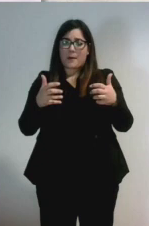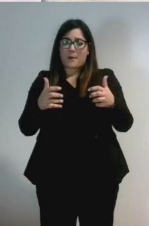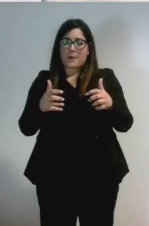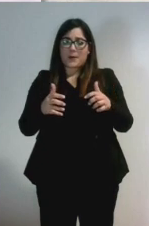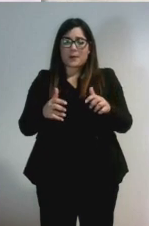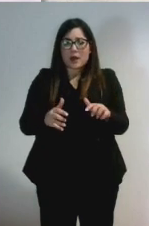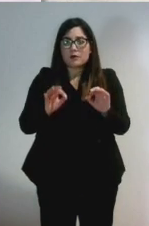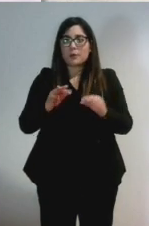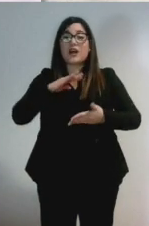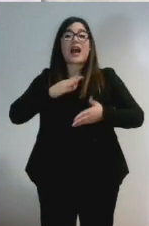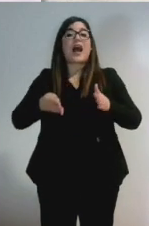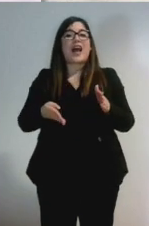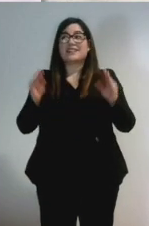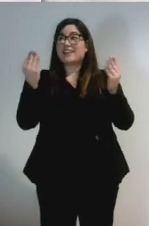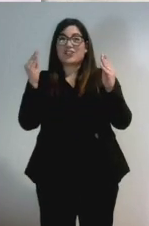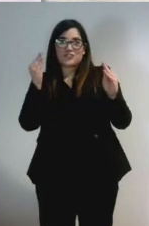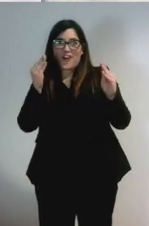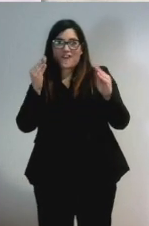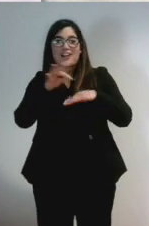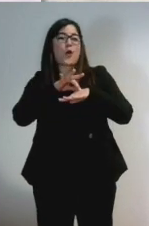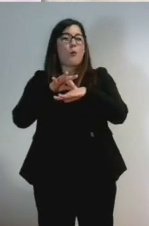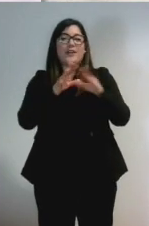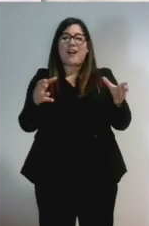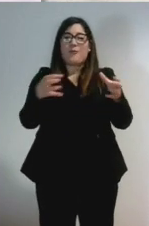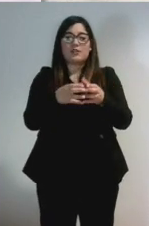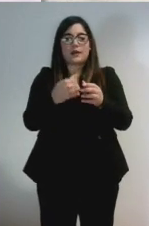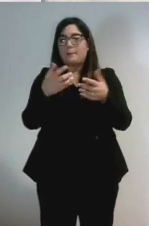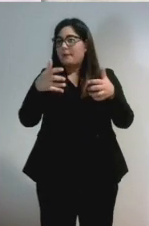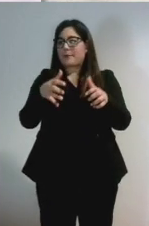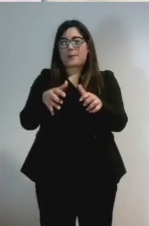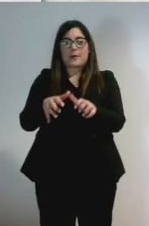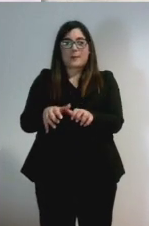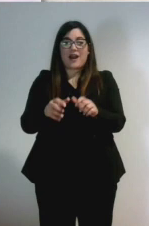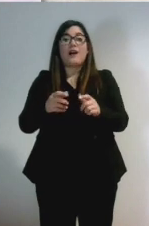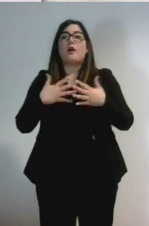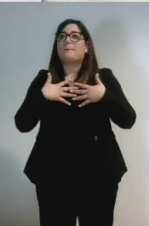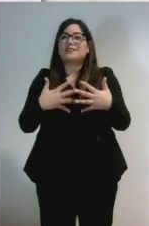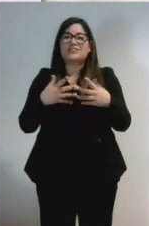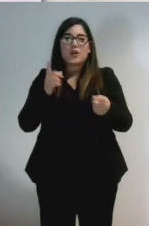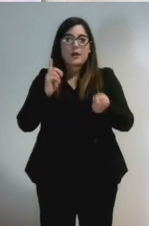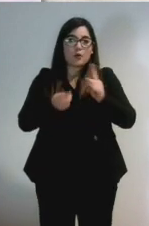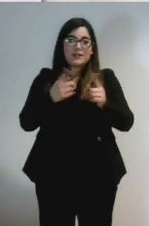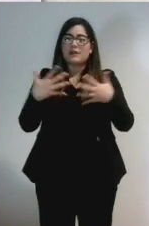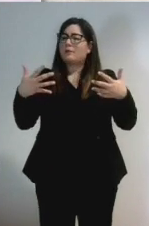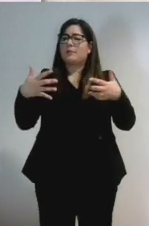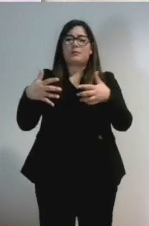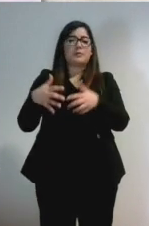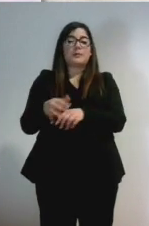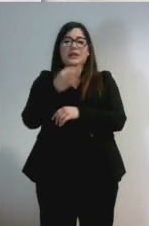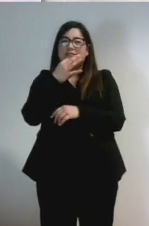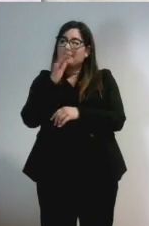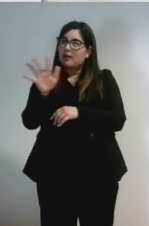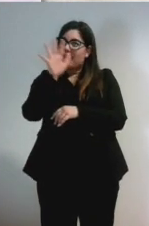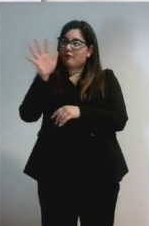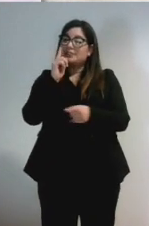candidano alla guida delle nostre comunità e sempre di meno che si appassionano di politica. E allora non è forse compito della